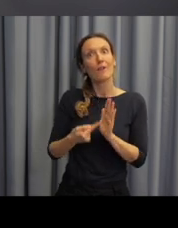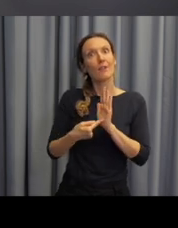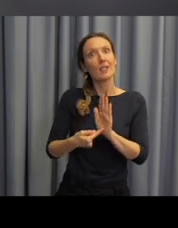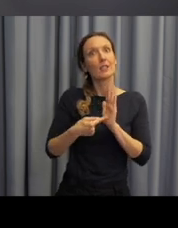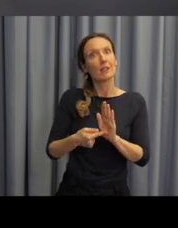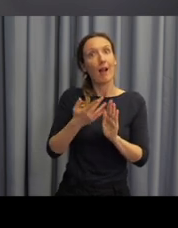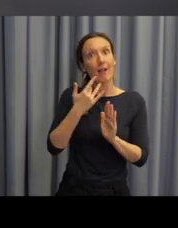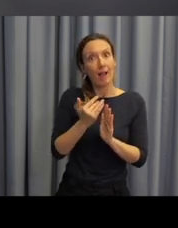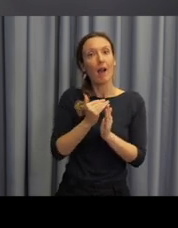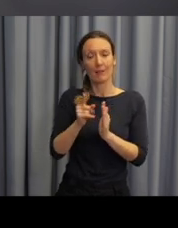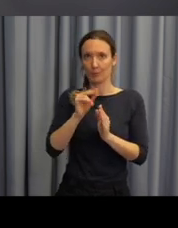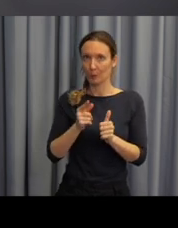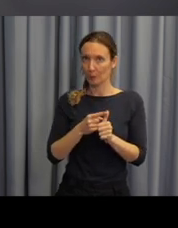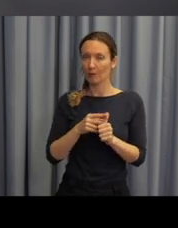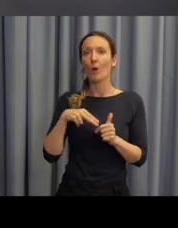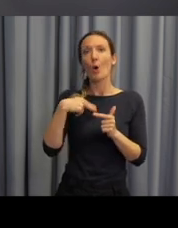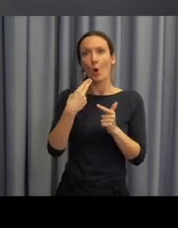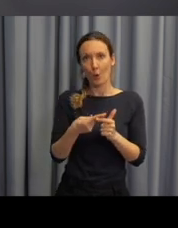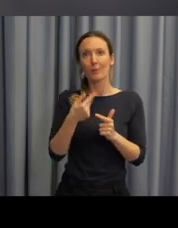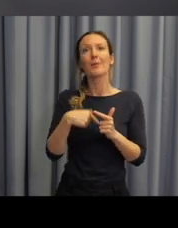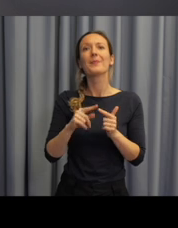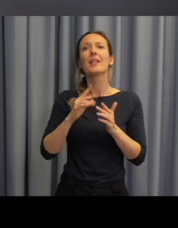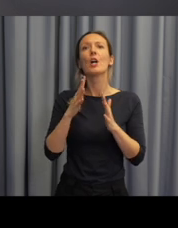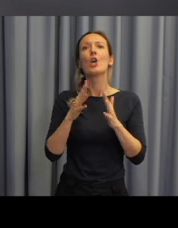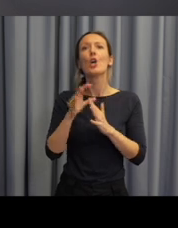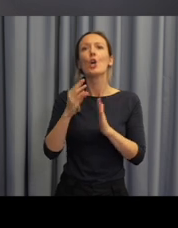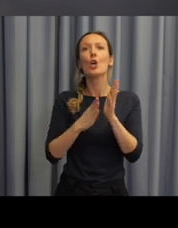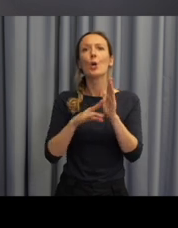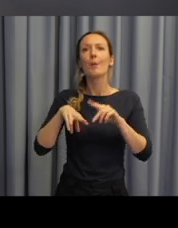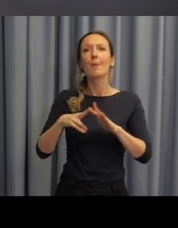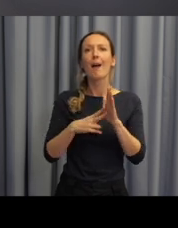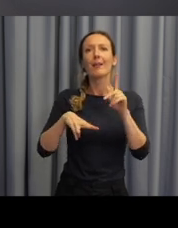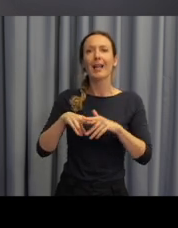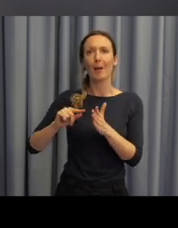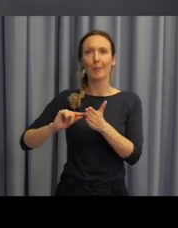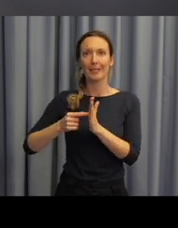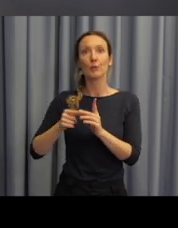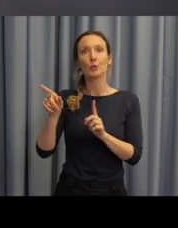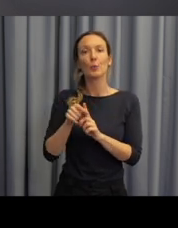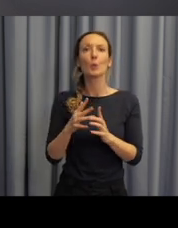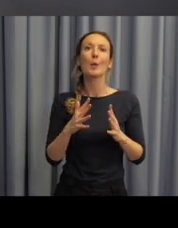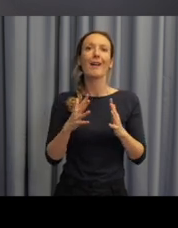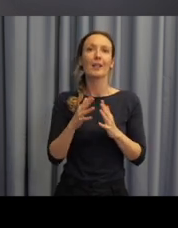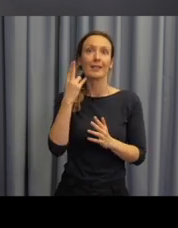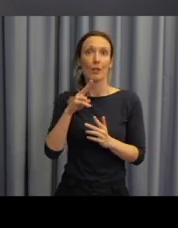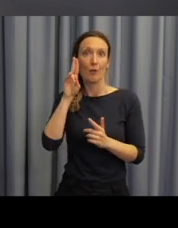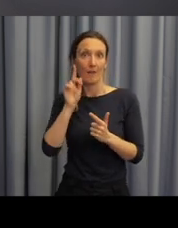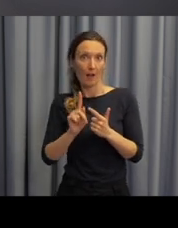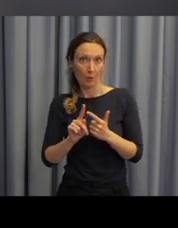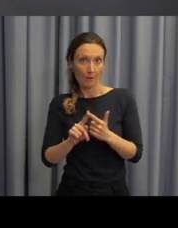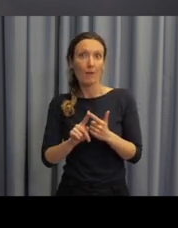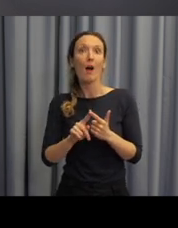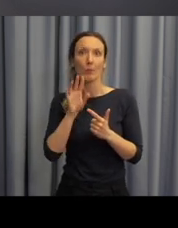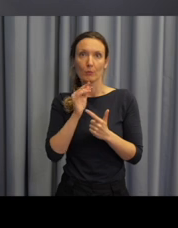Petráňová s Radkou Novákovou, které se budou zabývat výukou českého znakového jazyka a opět část toho příspětku Radky